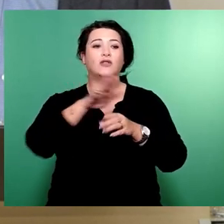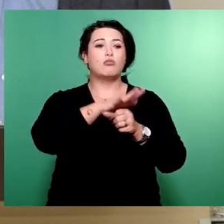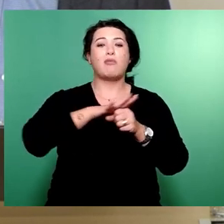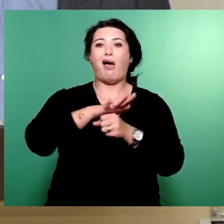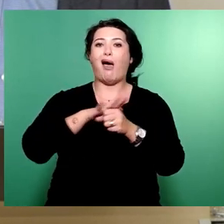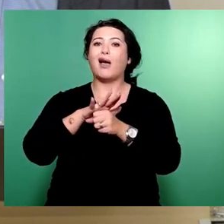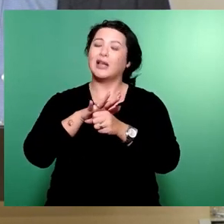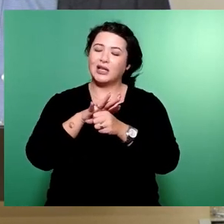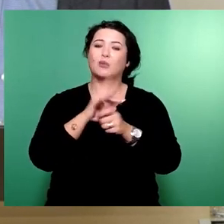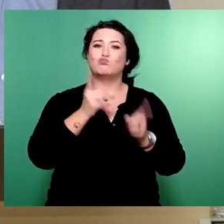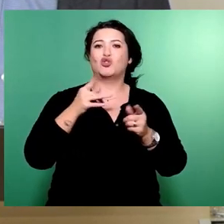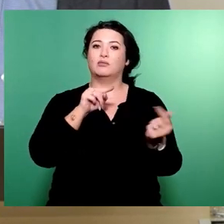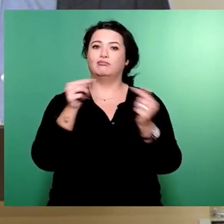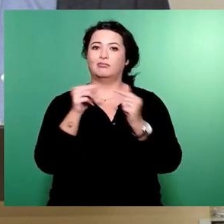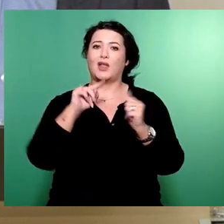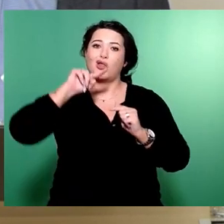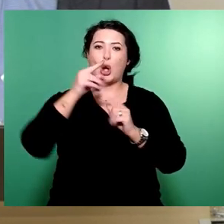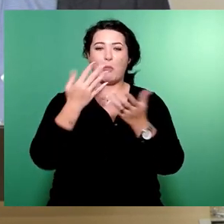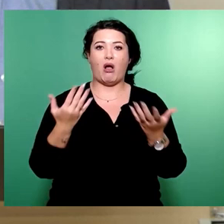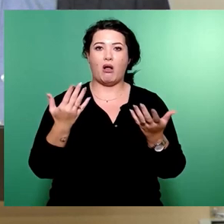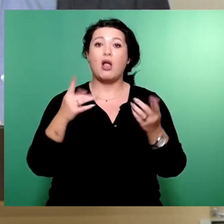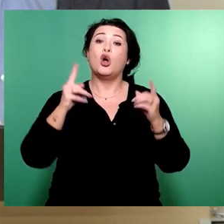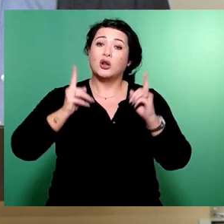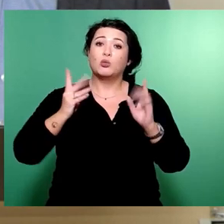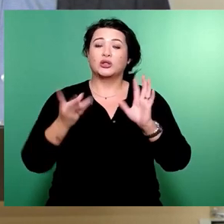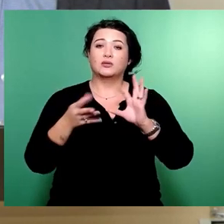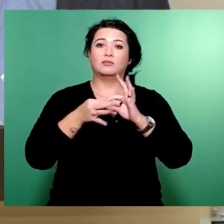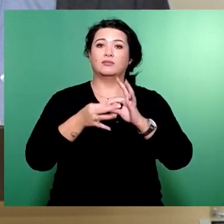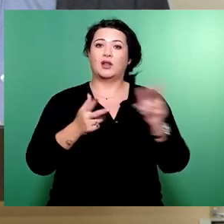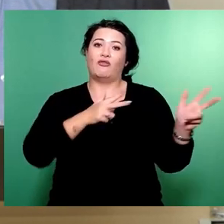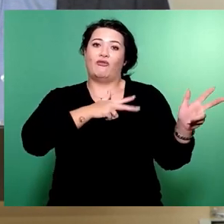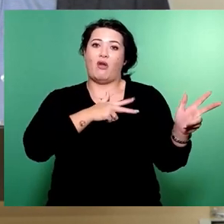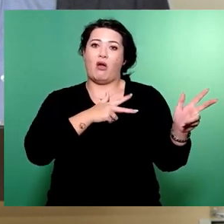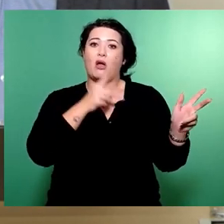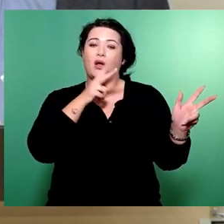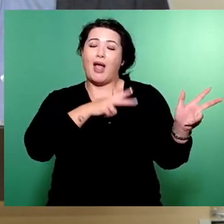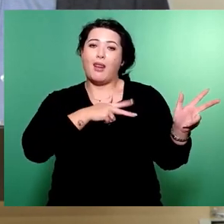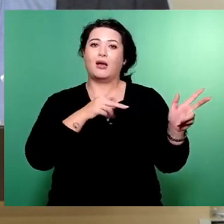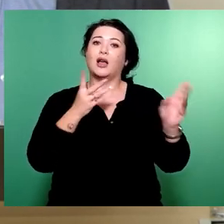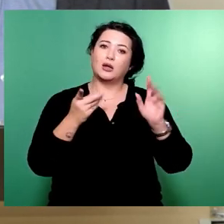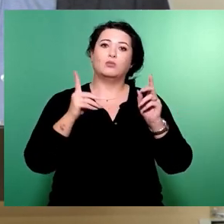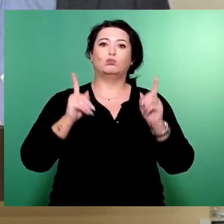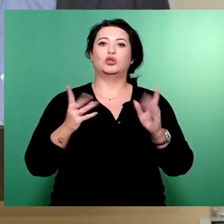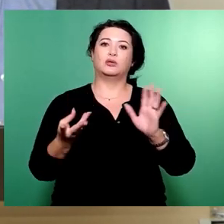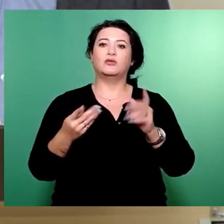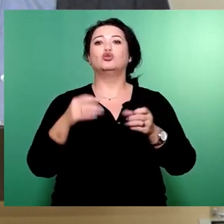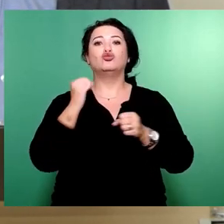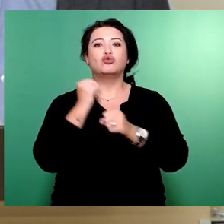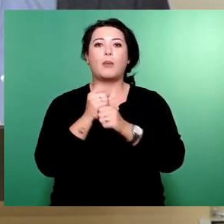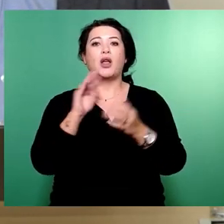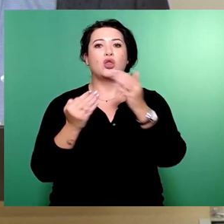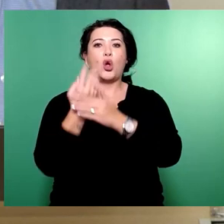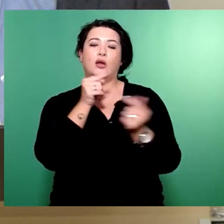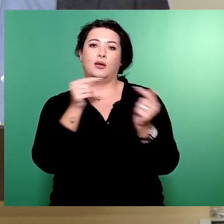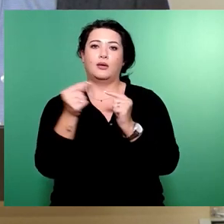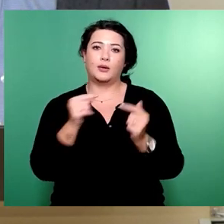diskutieren und gehört zur Ehrlichkeit des Haushaltsplanentwurfs dazu. Sehr geehrte Mitglieder